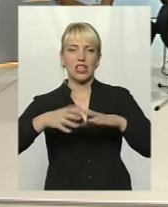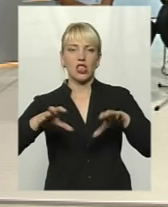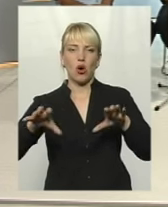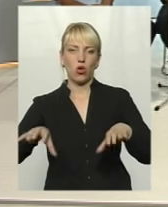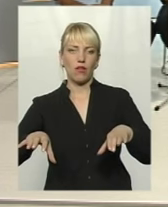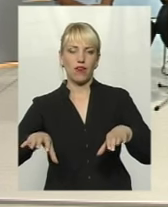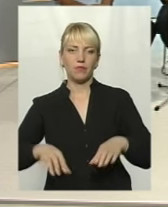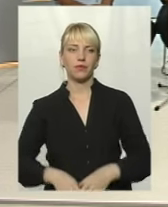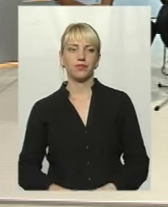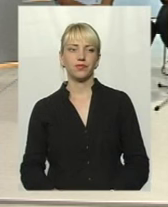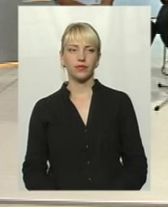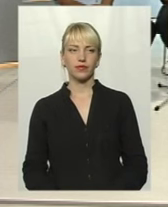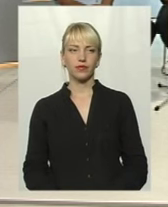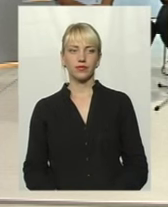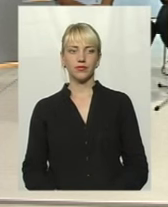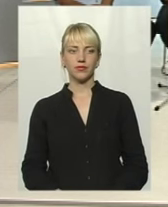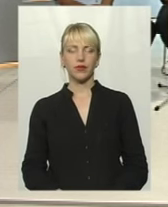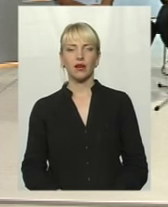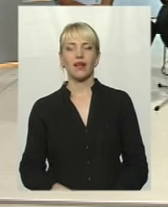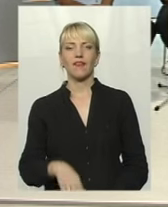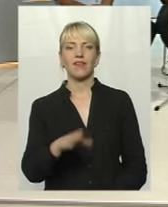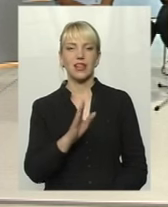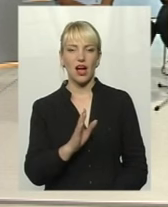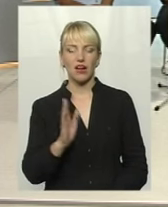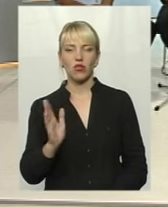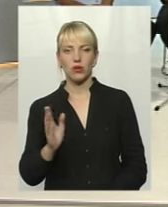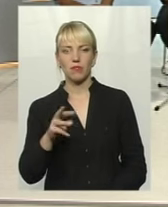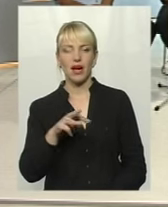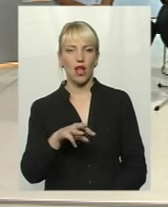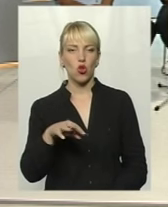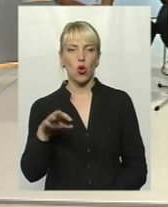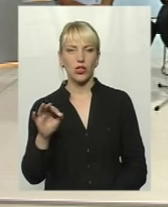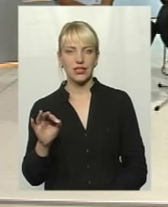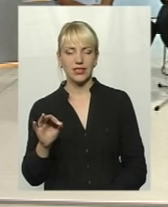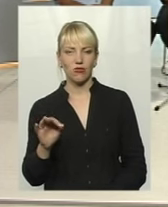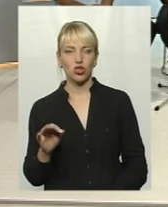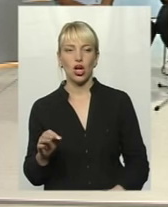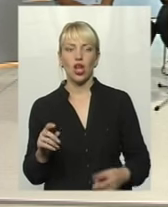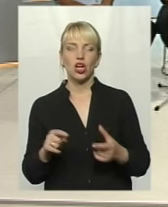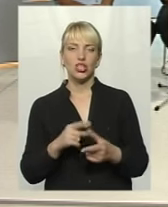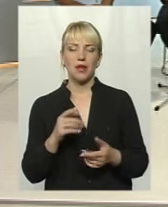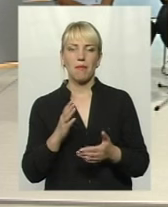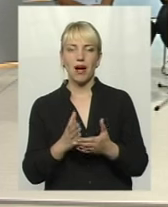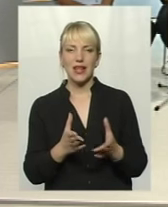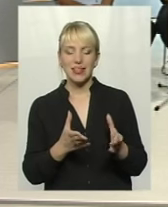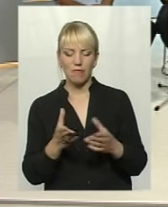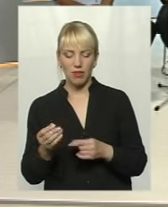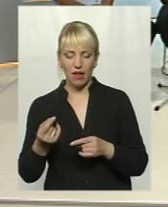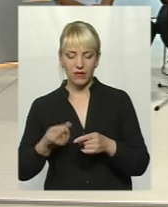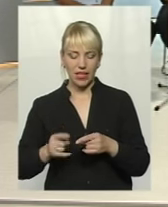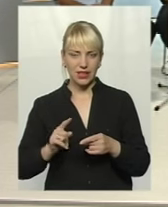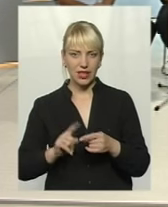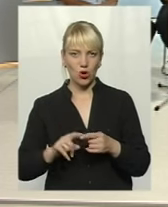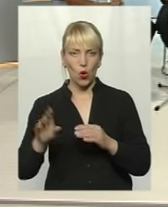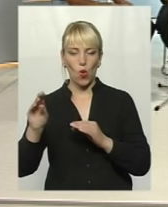Віталію Володимировичу і Михайло Олексійовичу, то чи маєте вплив на тих орендарів,